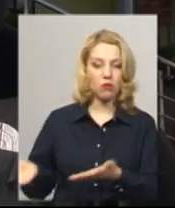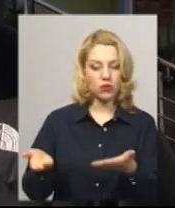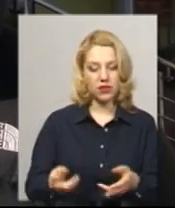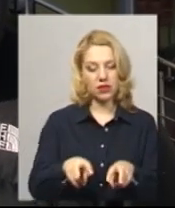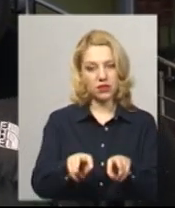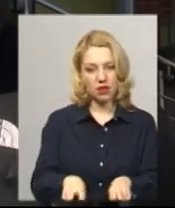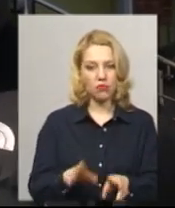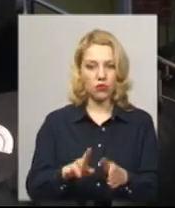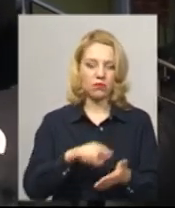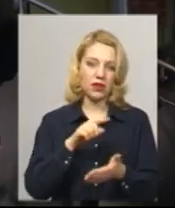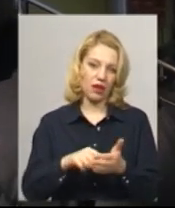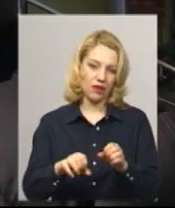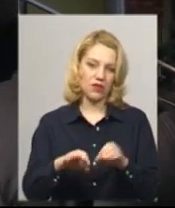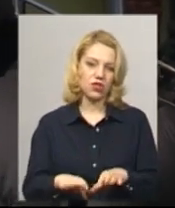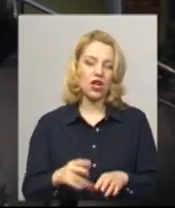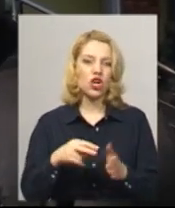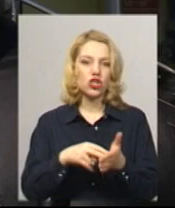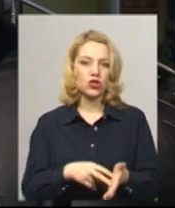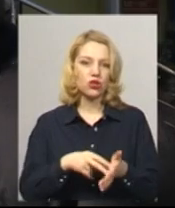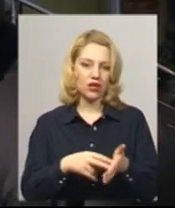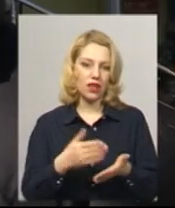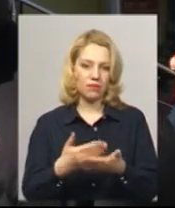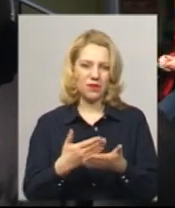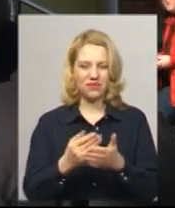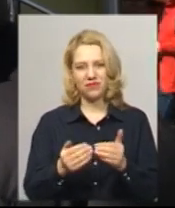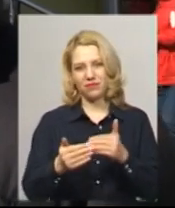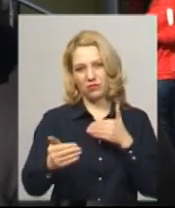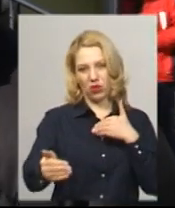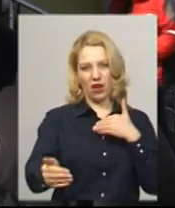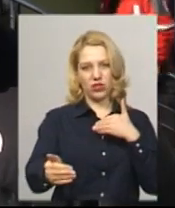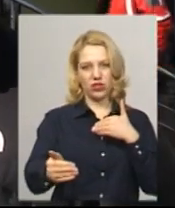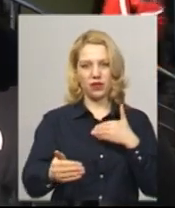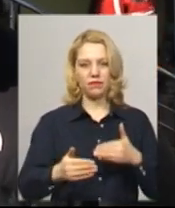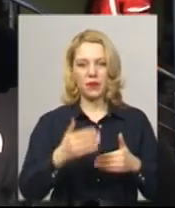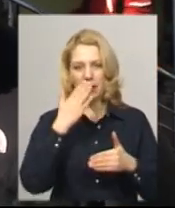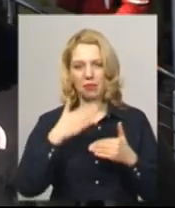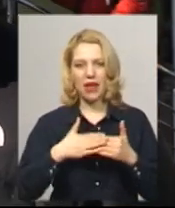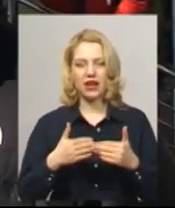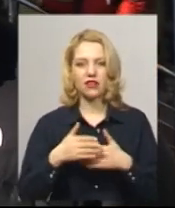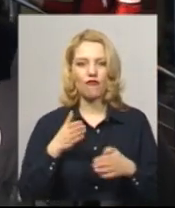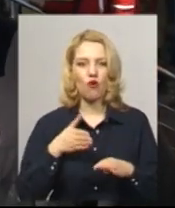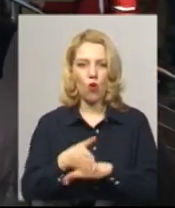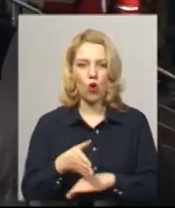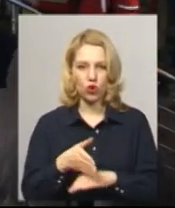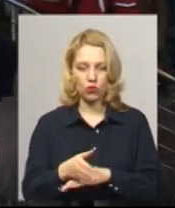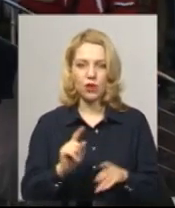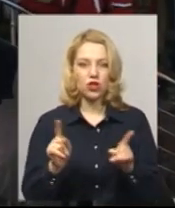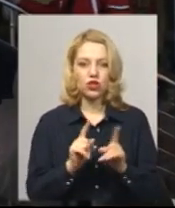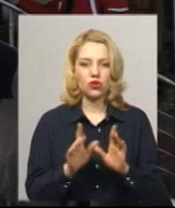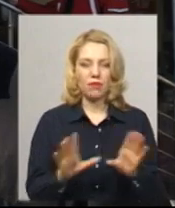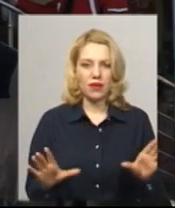там буде питання вирішено. І стояти треба було бажано подальше сюди перед входом, щоб вже не бути там